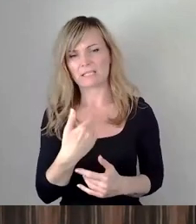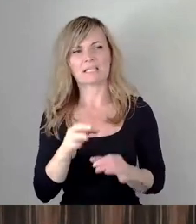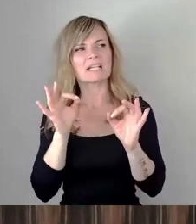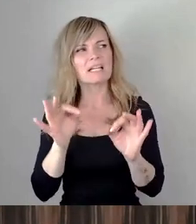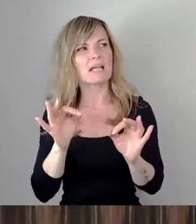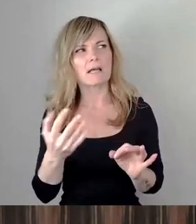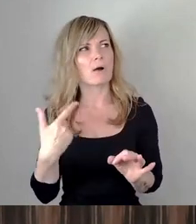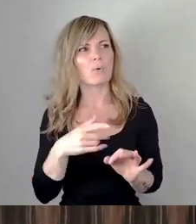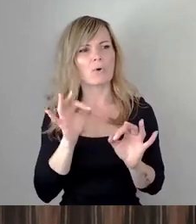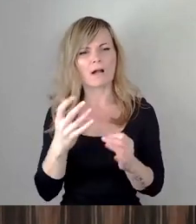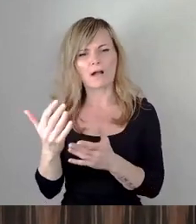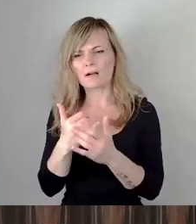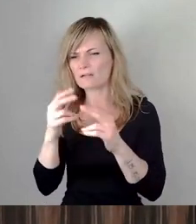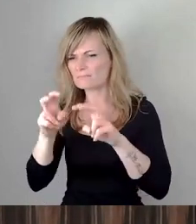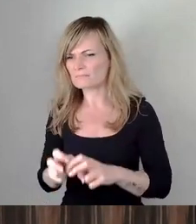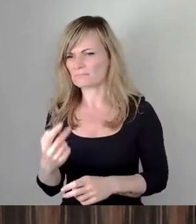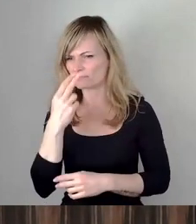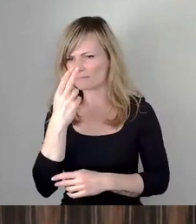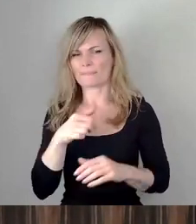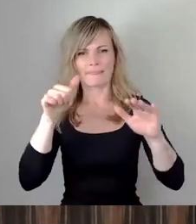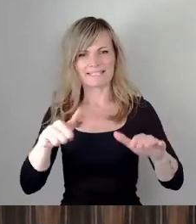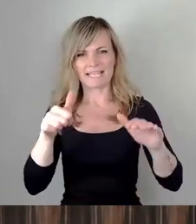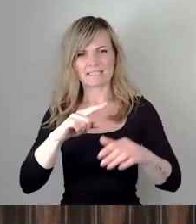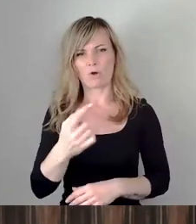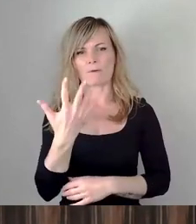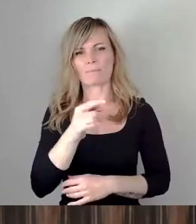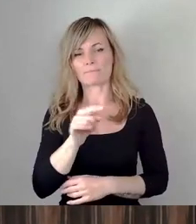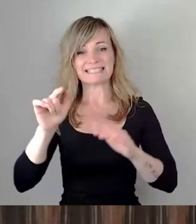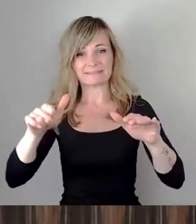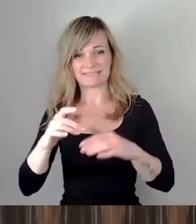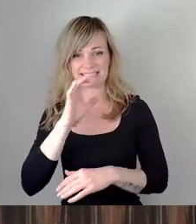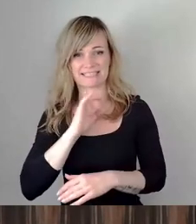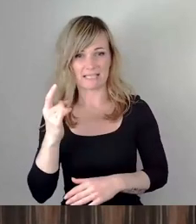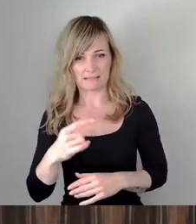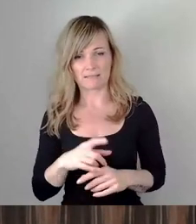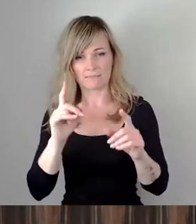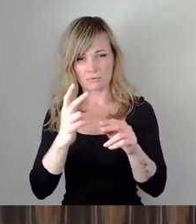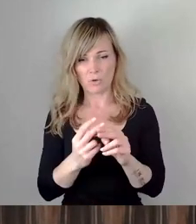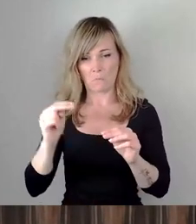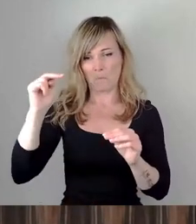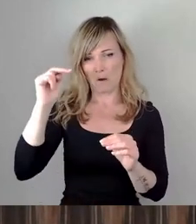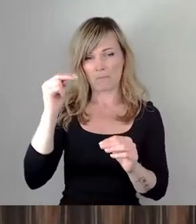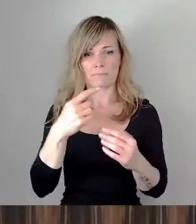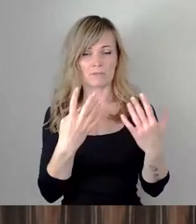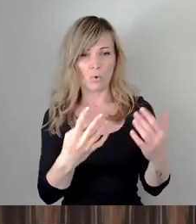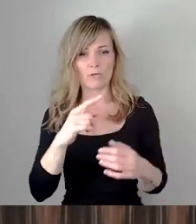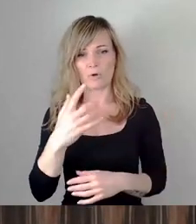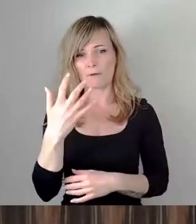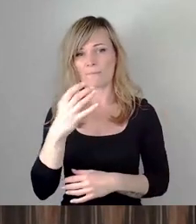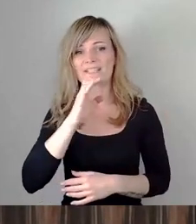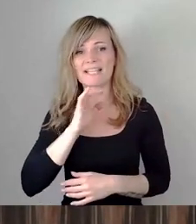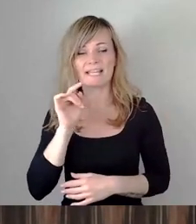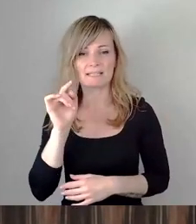eruieren, zwischen 16,5 bis 17 Cent. Also ein Sprung von 9,5 Cent